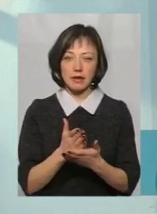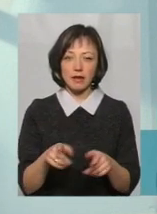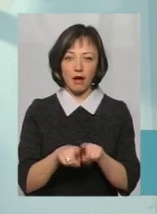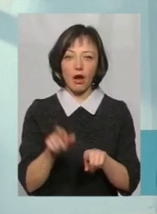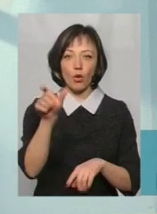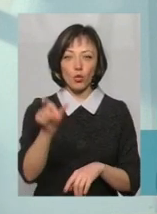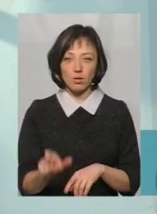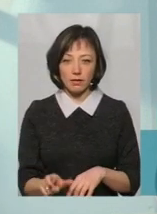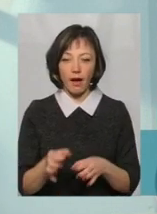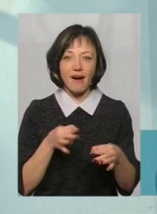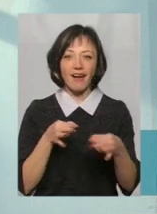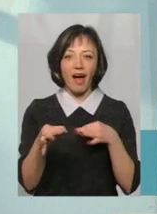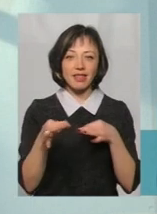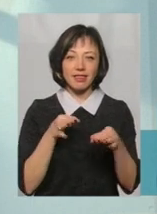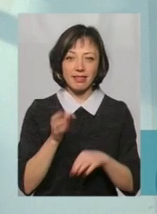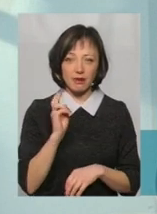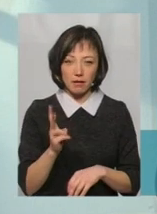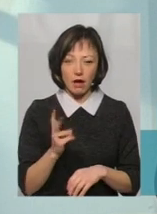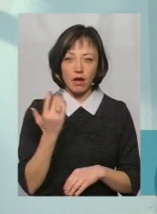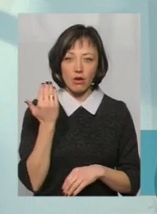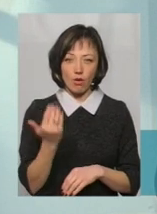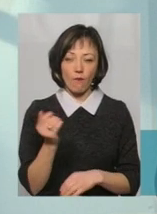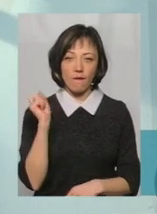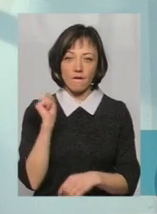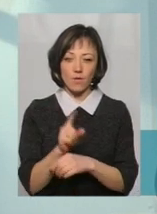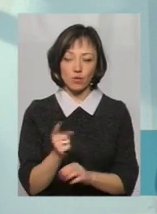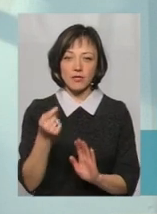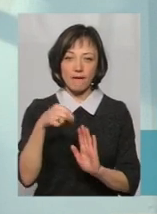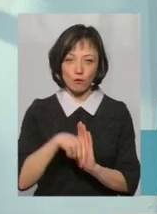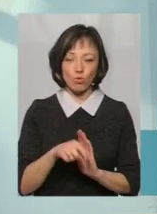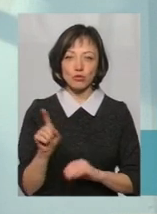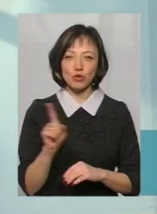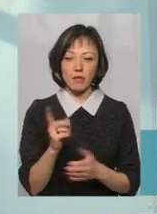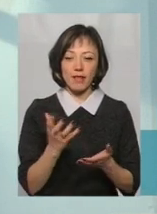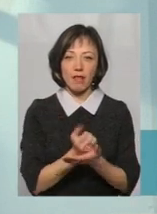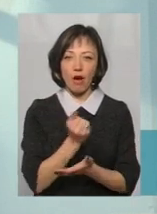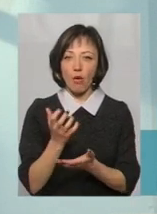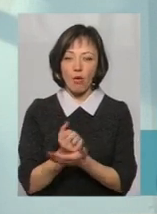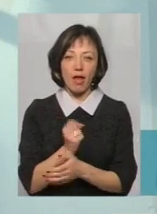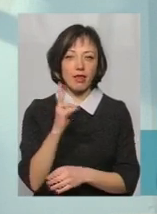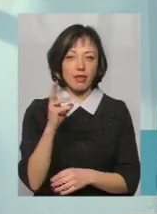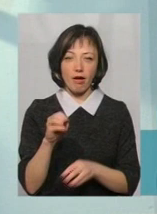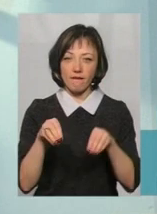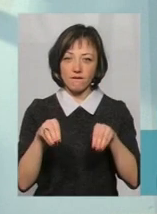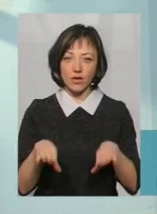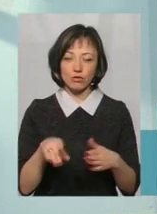його функція полягає в тому, щоб знаходити невирішені питання,